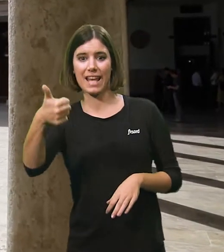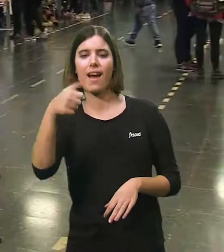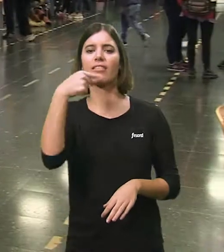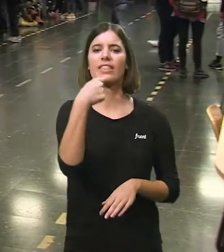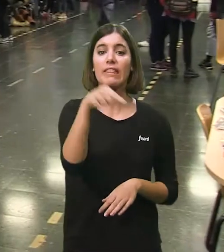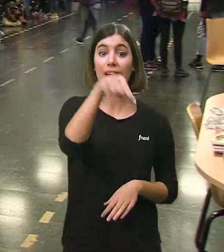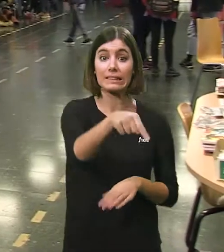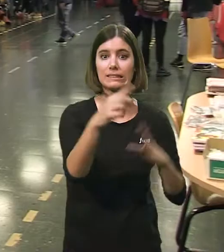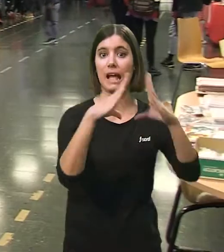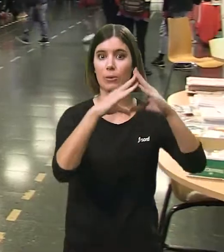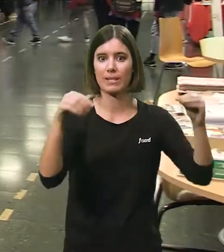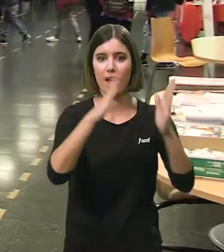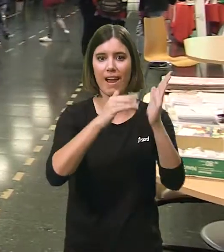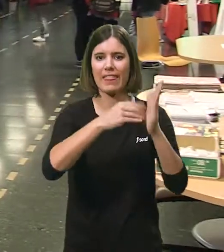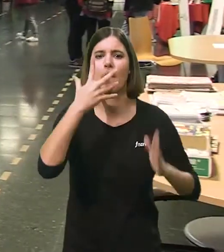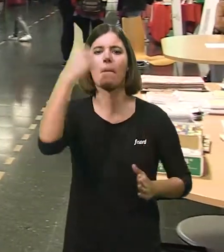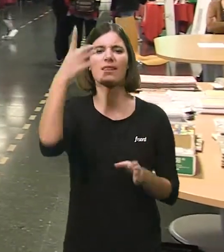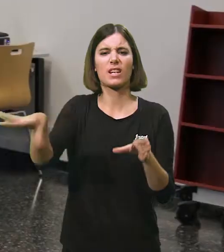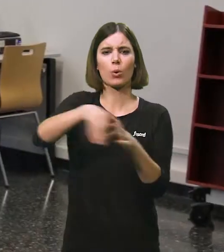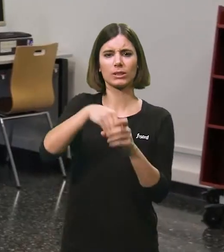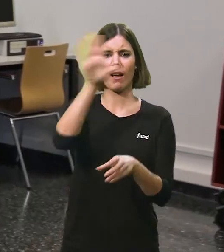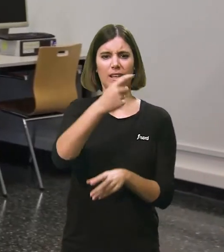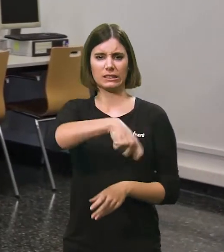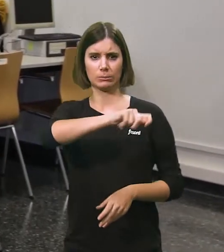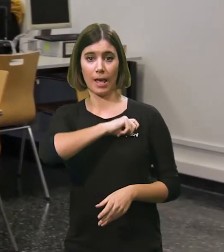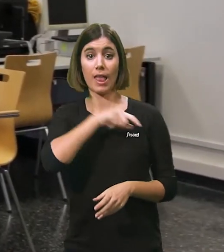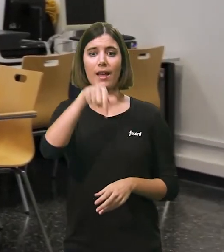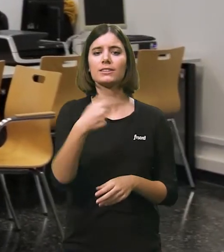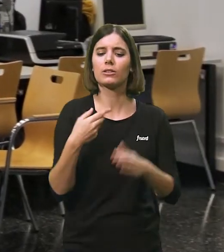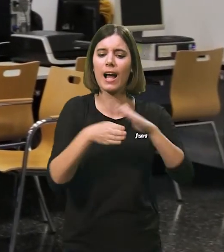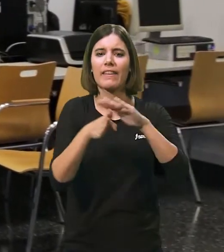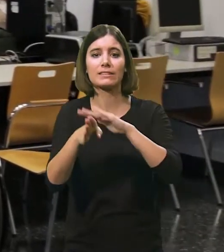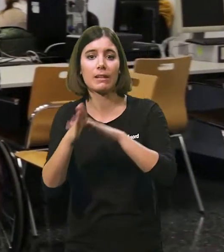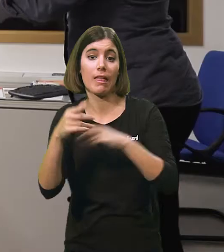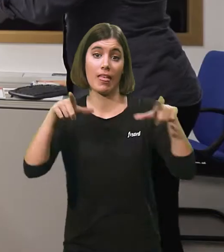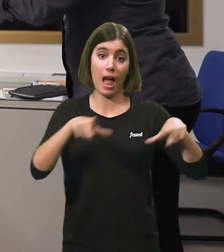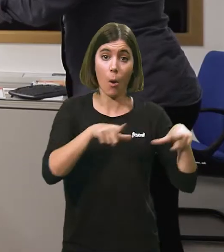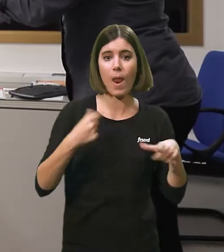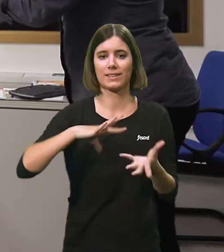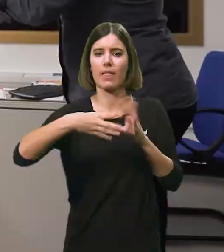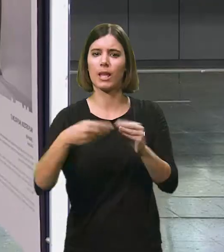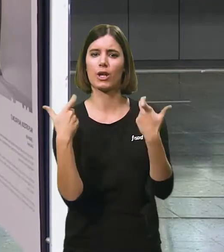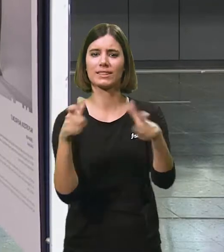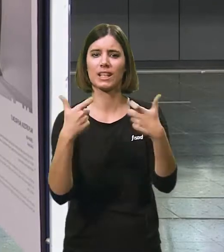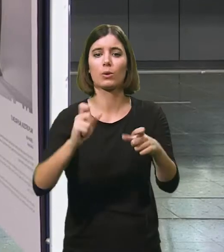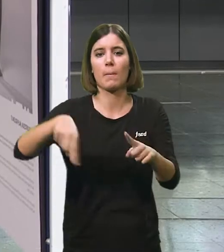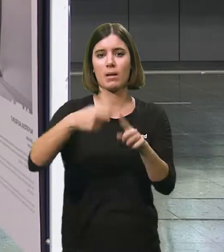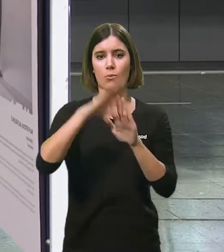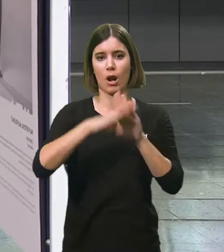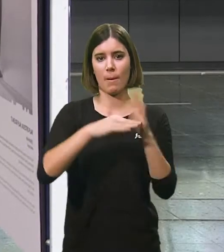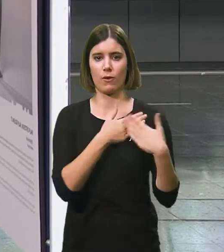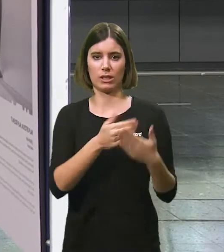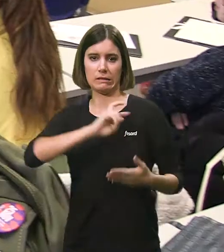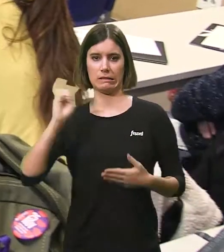com la més inclusiva del territori nacional. Aquesta fundació té en compte aspectes com l'accessibilitat a les aules, l'adaptació d'assignatures i programes de